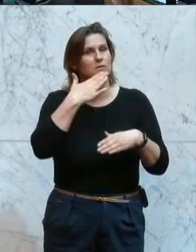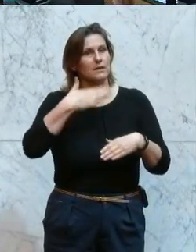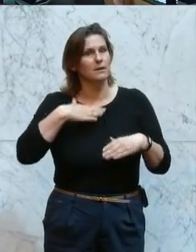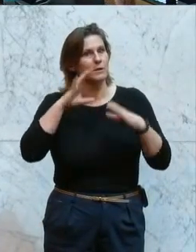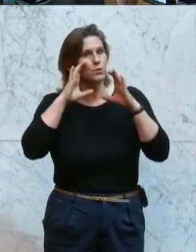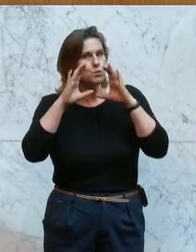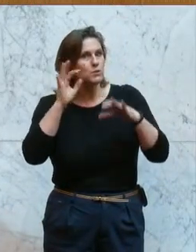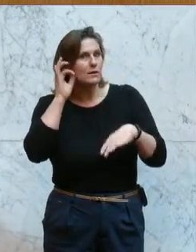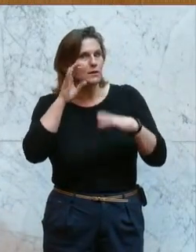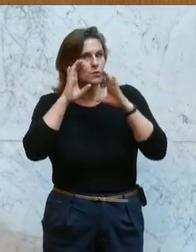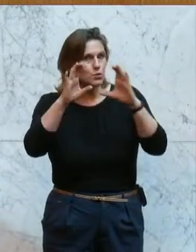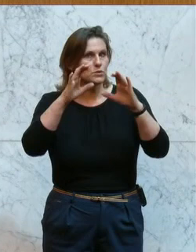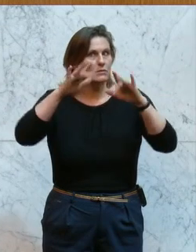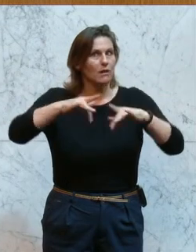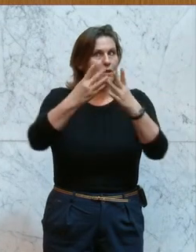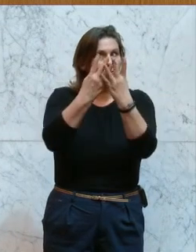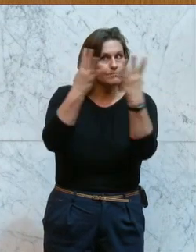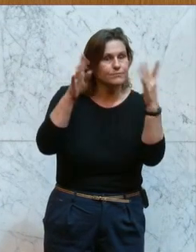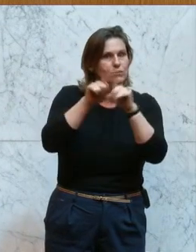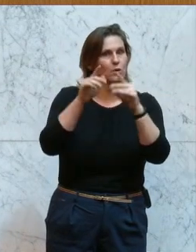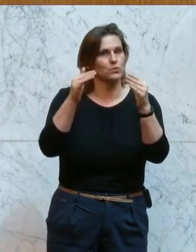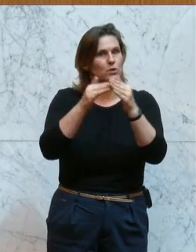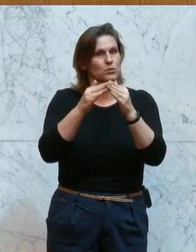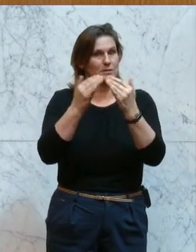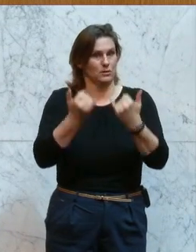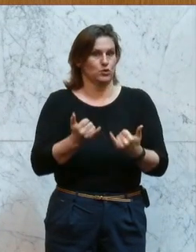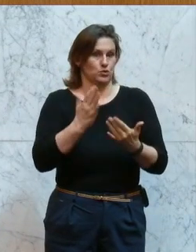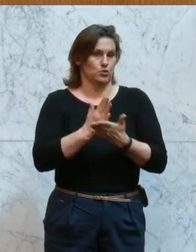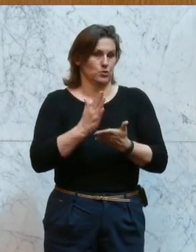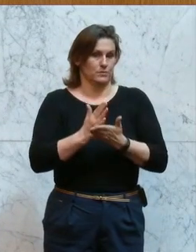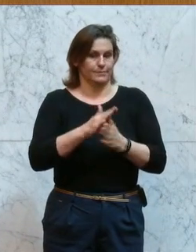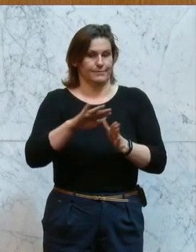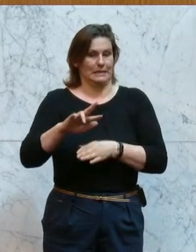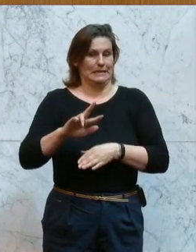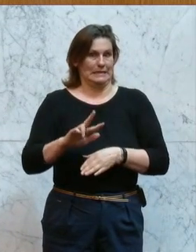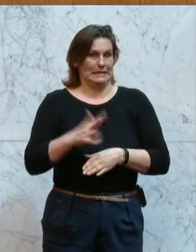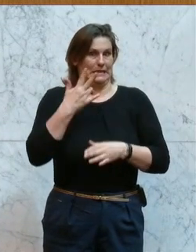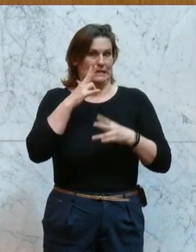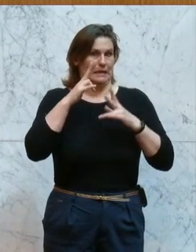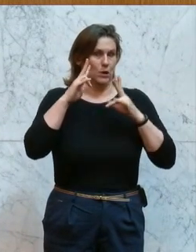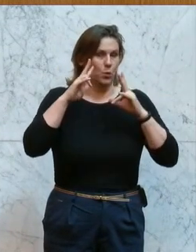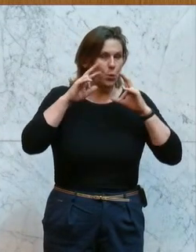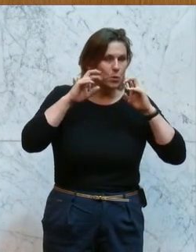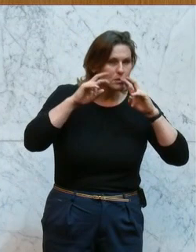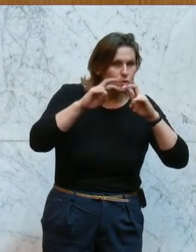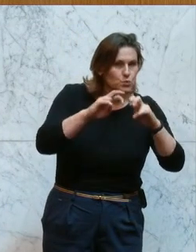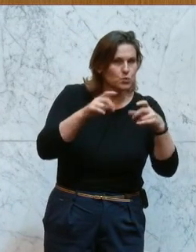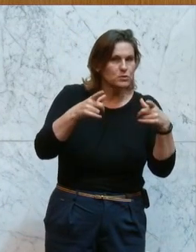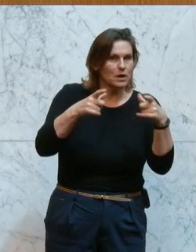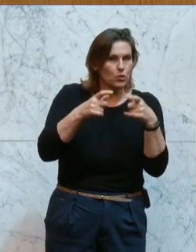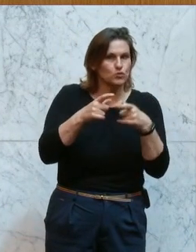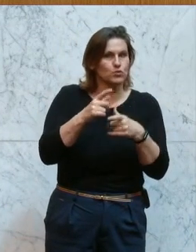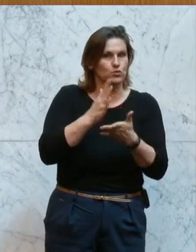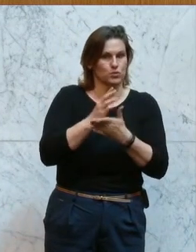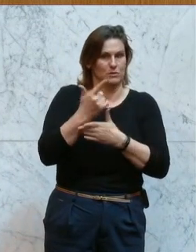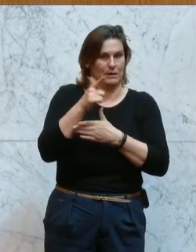auf der Galerie. Ja, das war jetzt der dritte Untersuchungsausschuss, an dem ich seit 2017 mitwirken durfte. Und